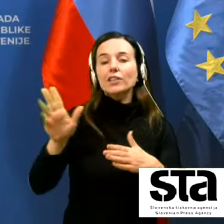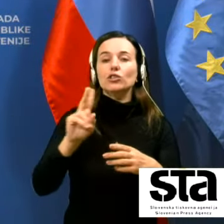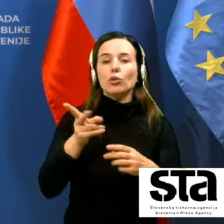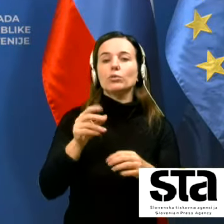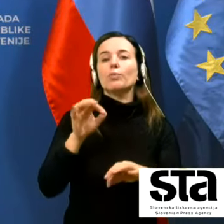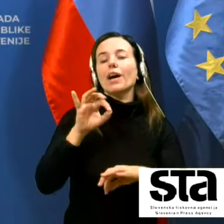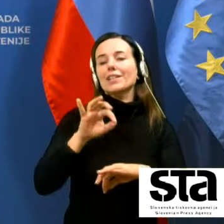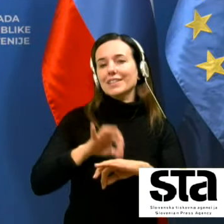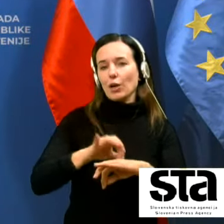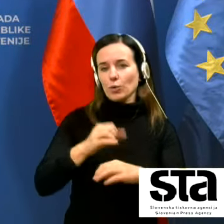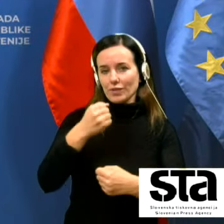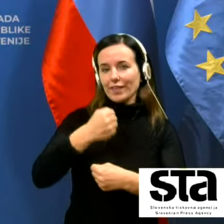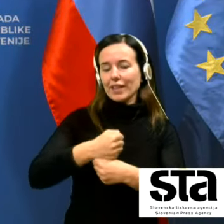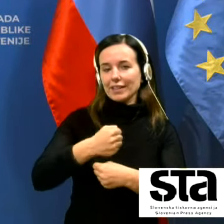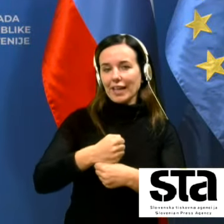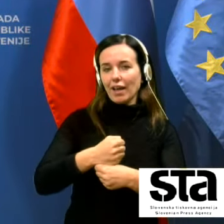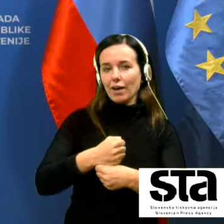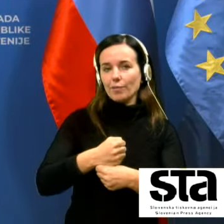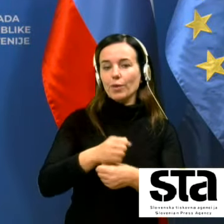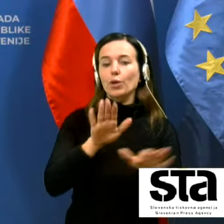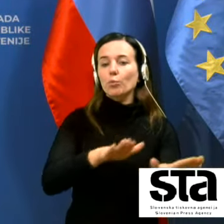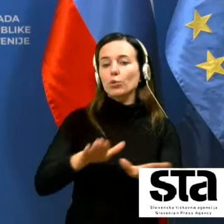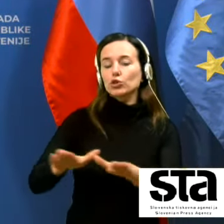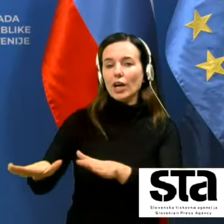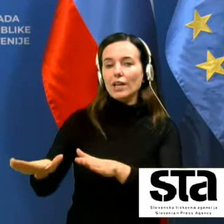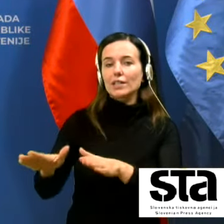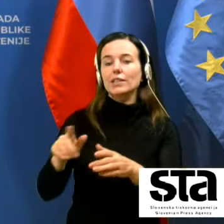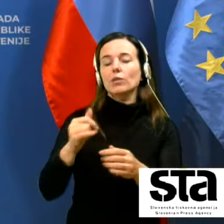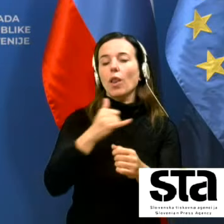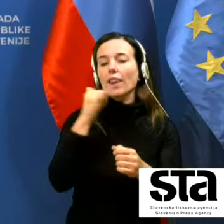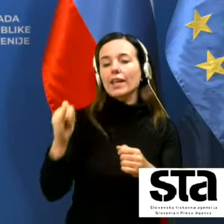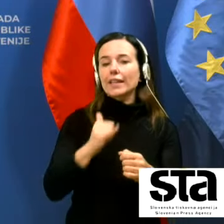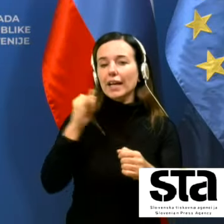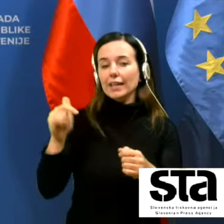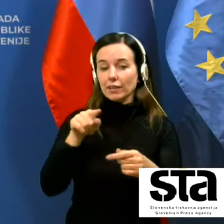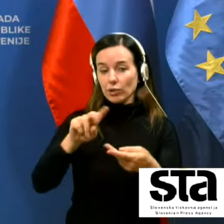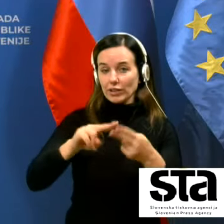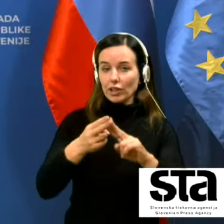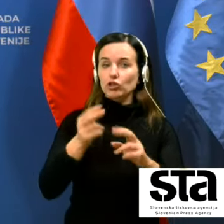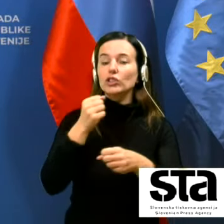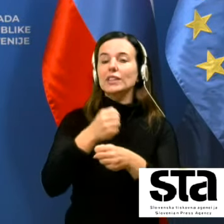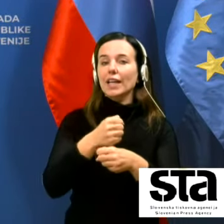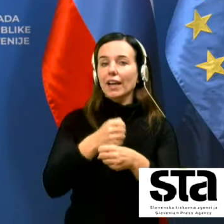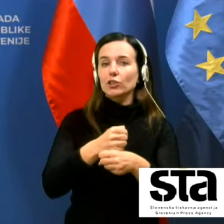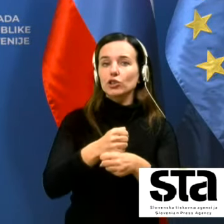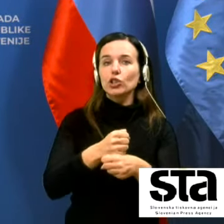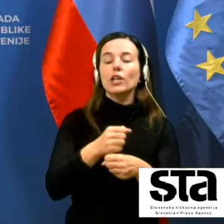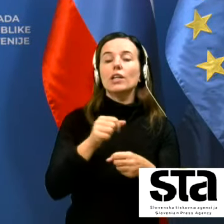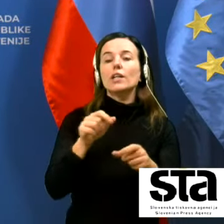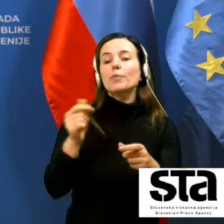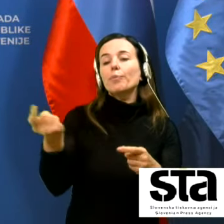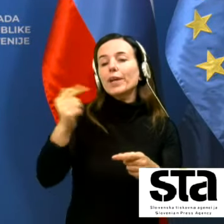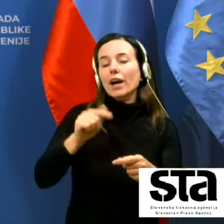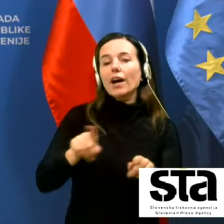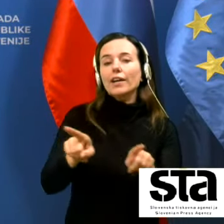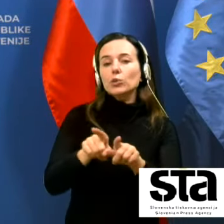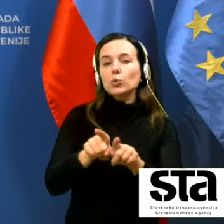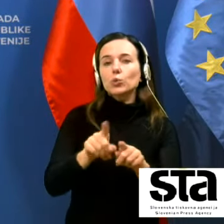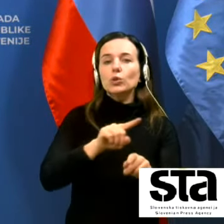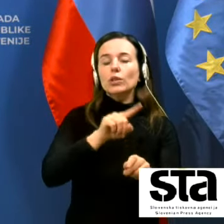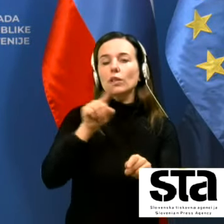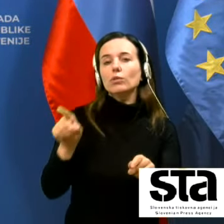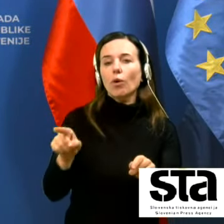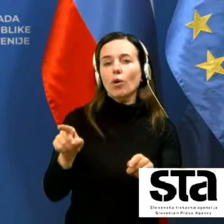zdravstvena in počasi seveda ko leta in leta delaš na ta način verjamem da tudi prihaja tudi